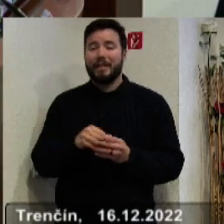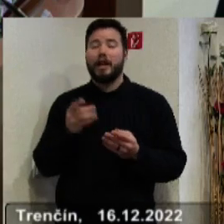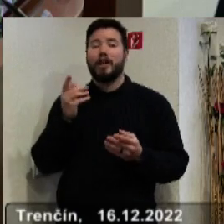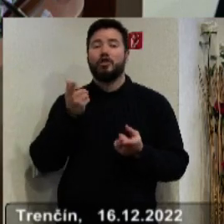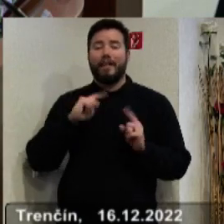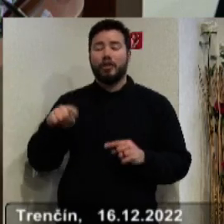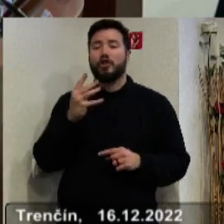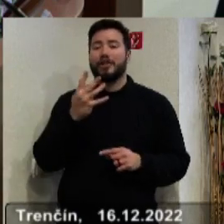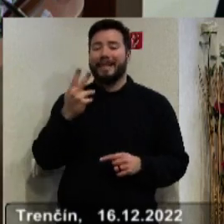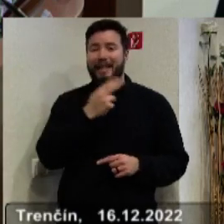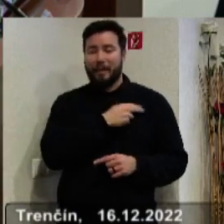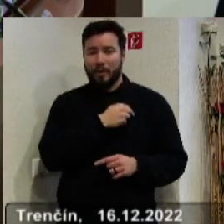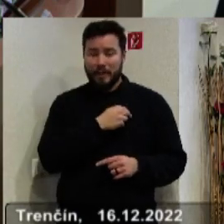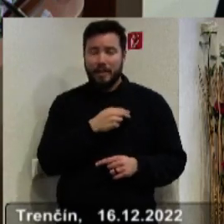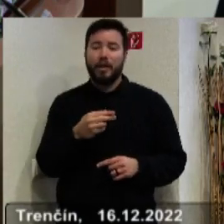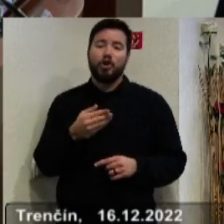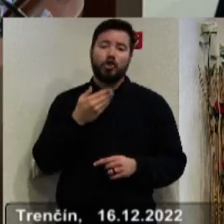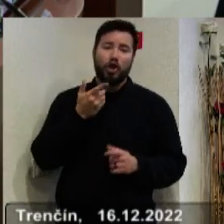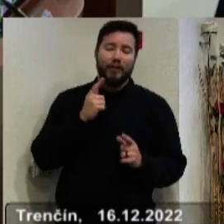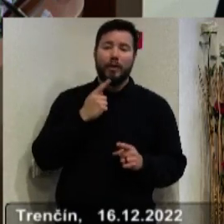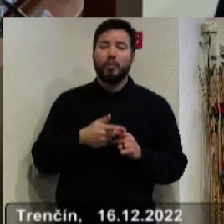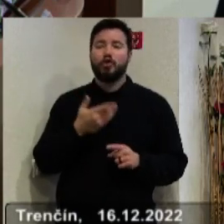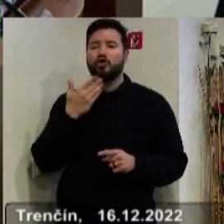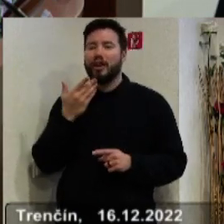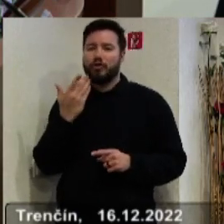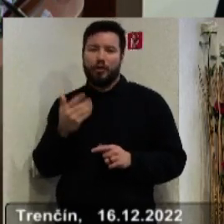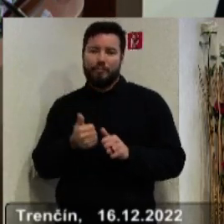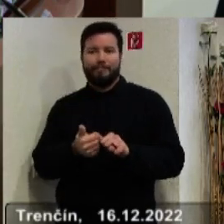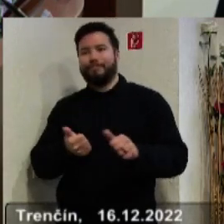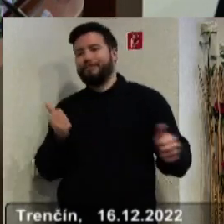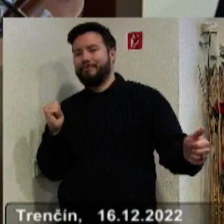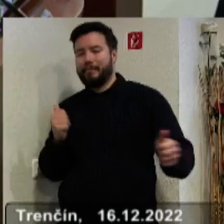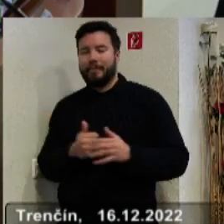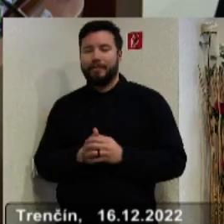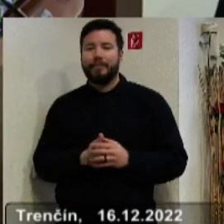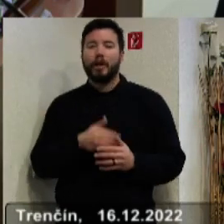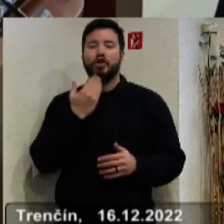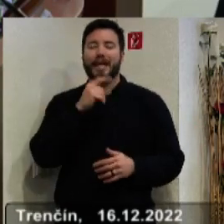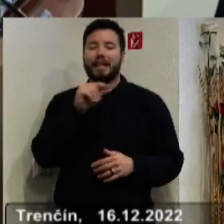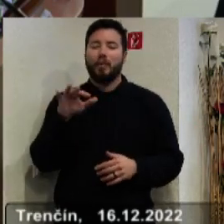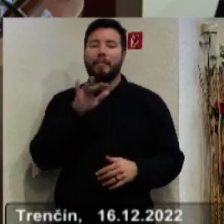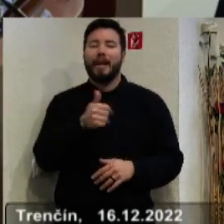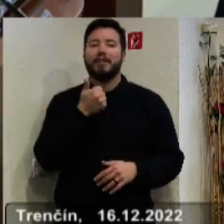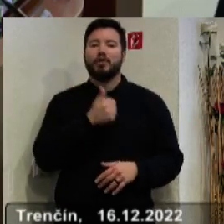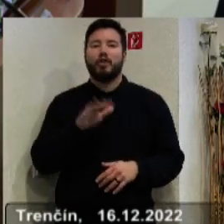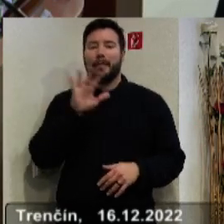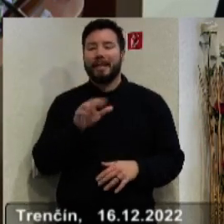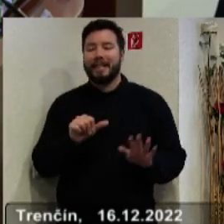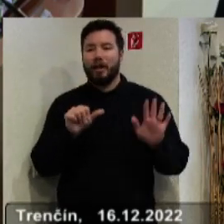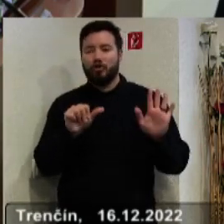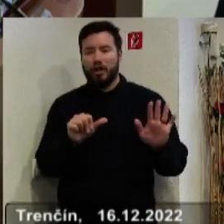Slovensko v porovnaní s Českom do totálneho závozu. V Českej republike majú 156